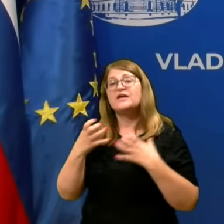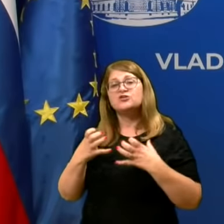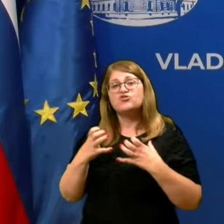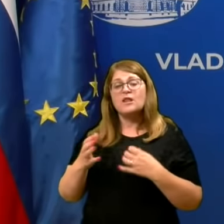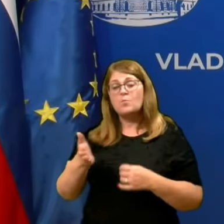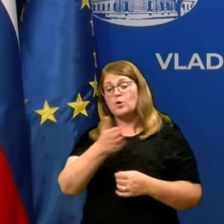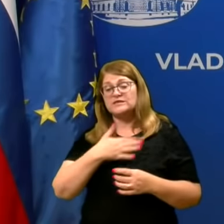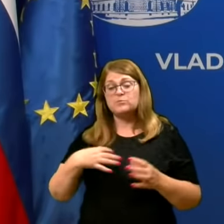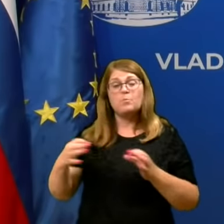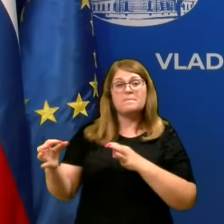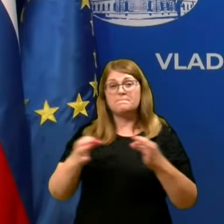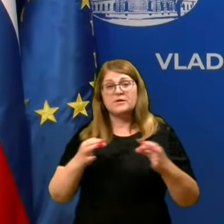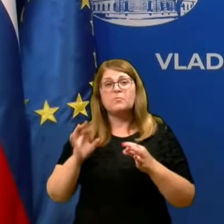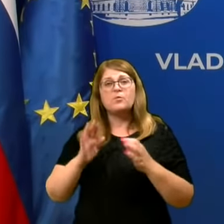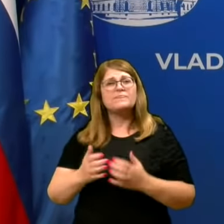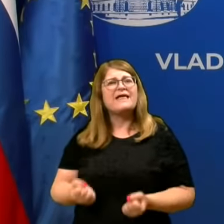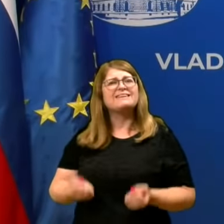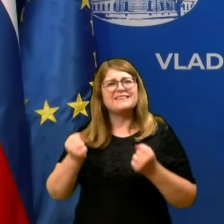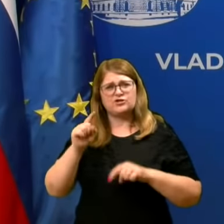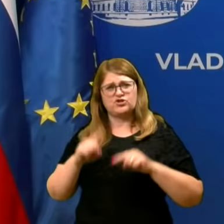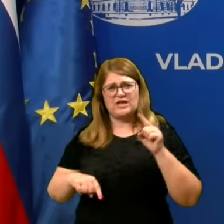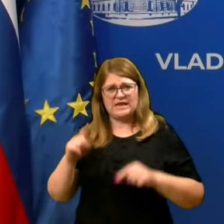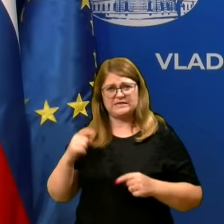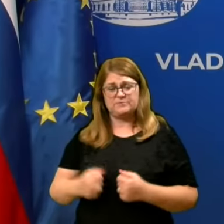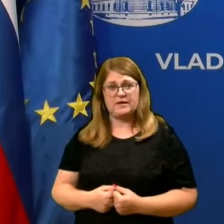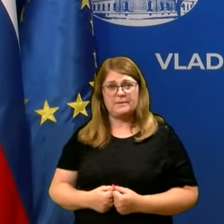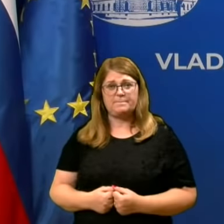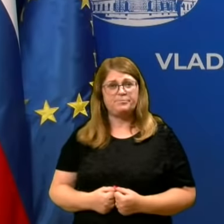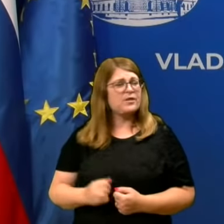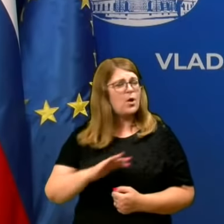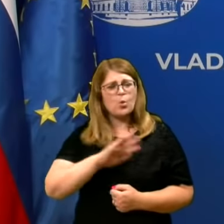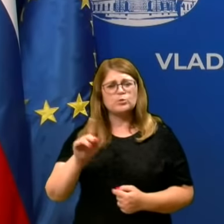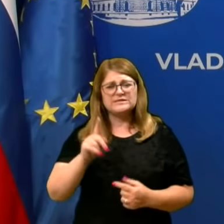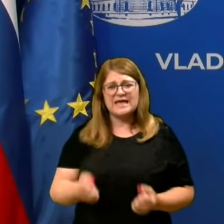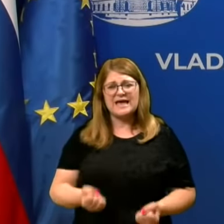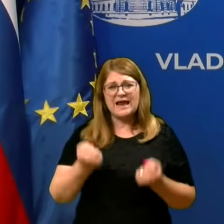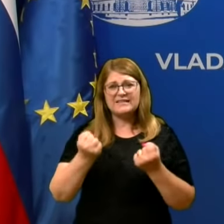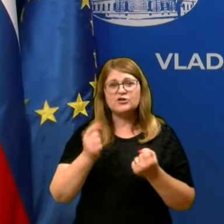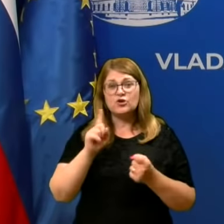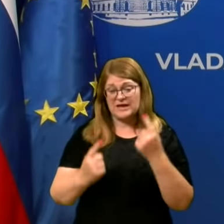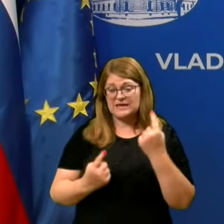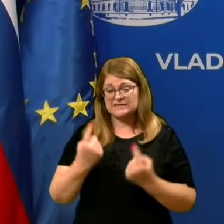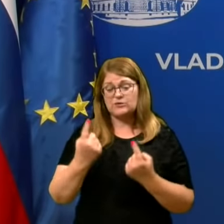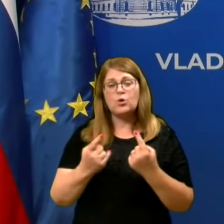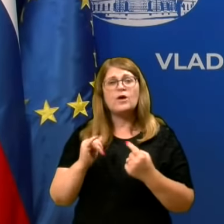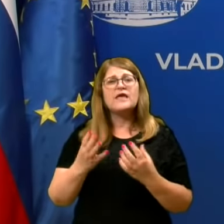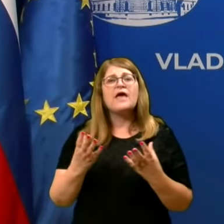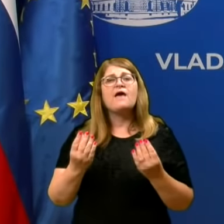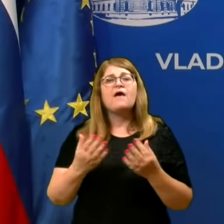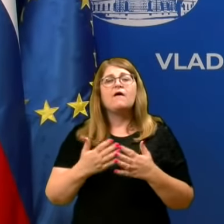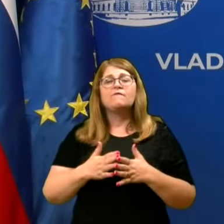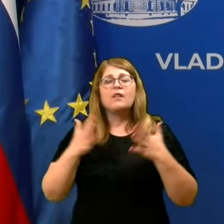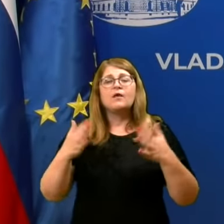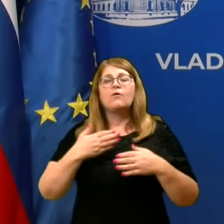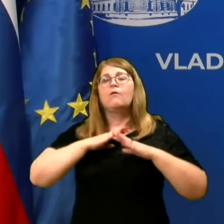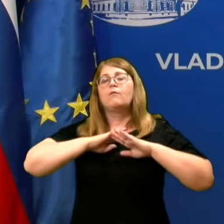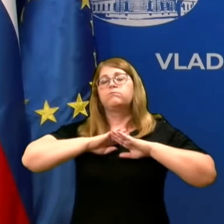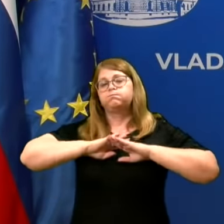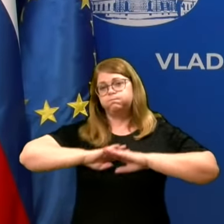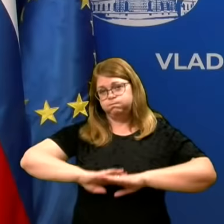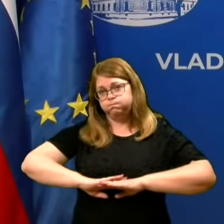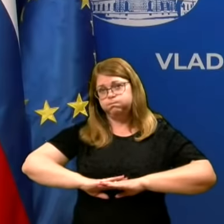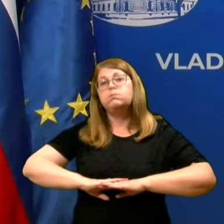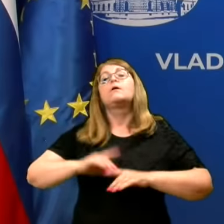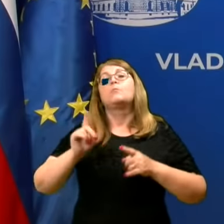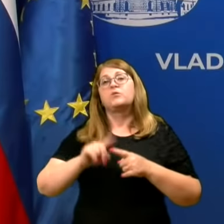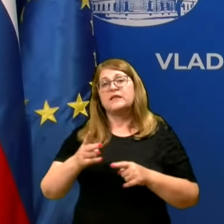pripravljeni na veliko teže razmere. Vse, kar je teže od tistega, kar sem dogaja, je veliko olajšanje, ker potem imamo